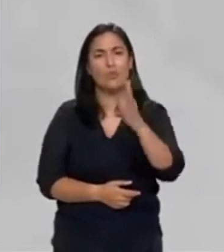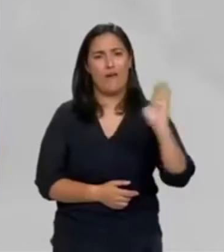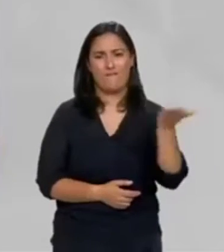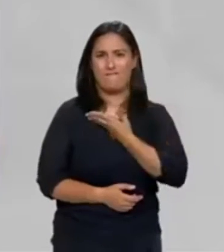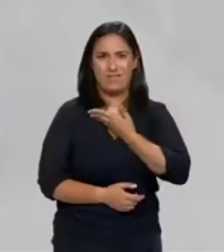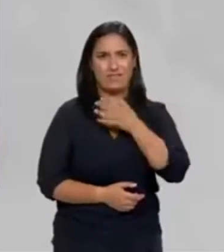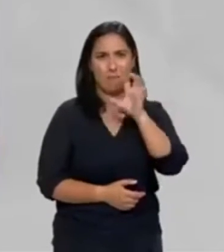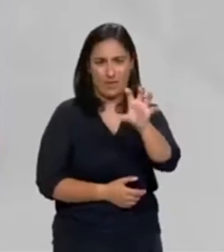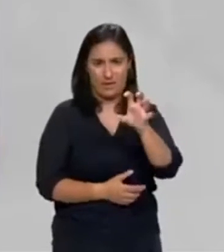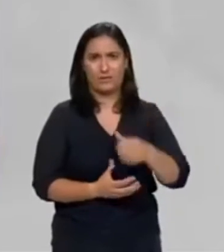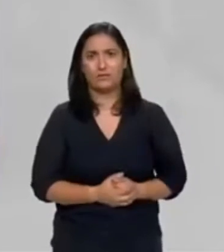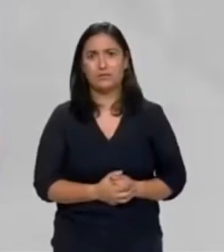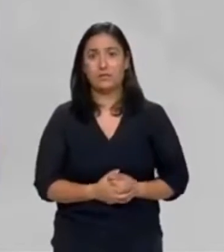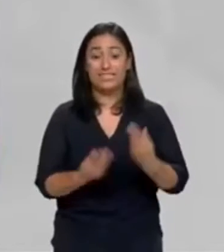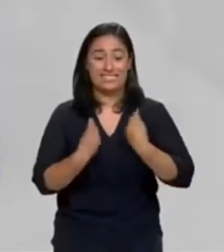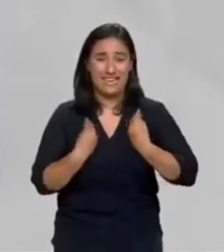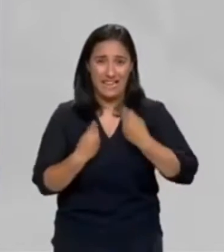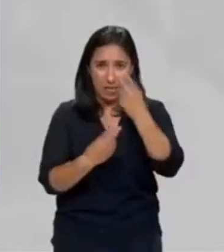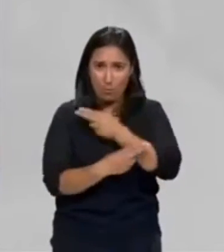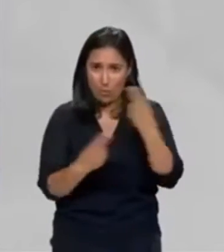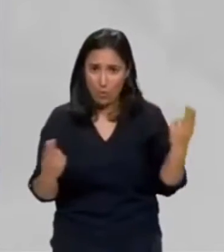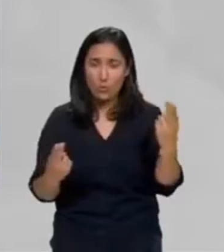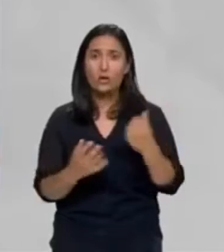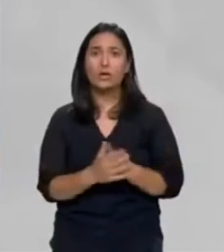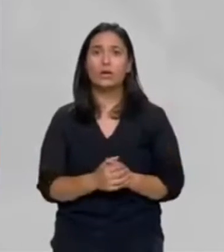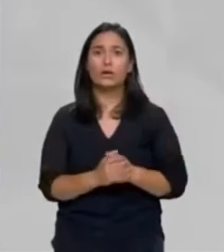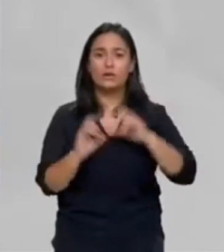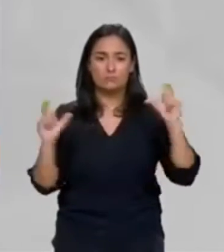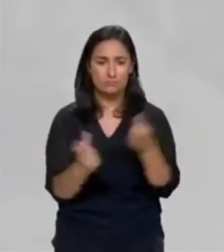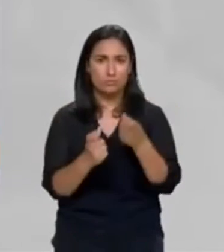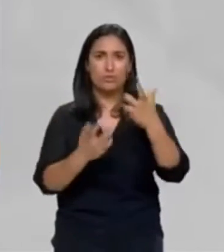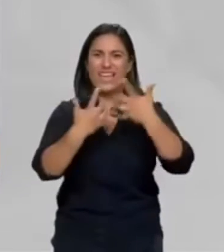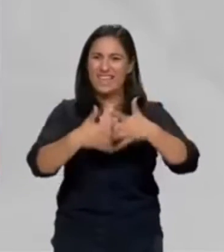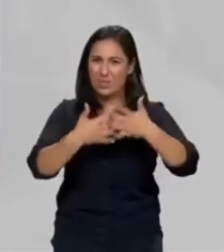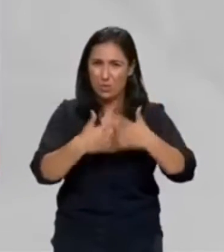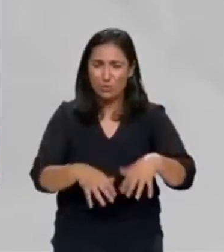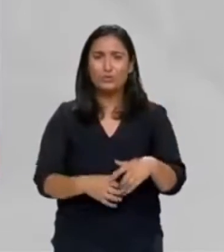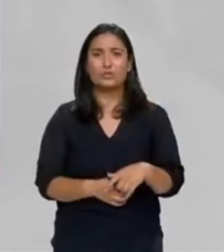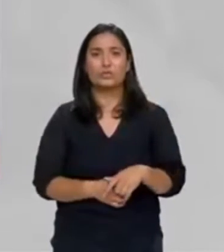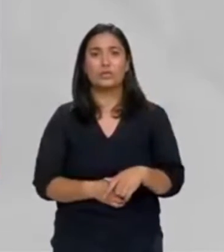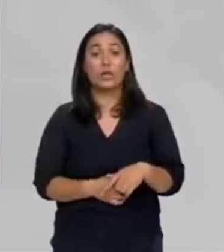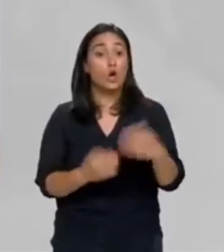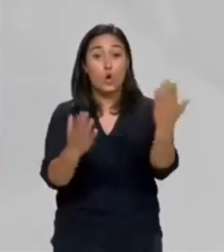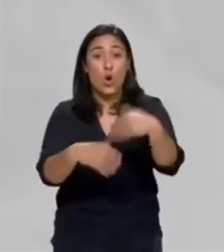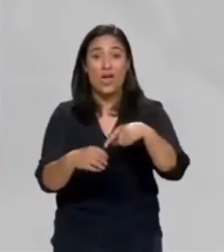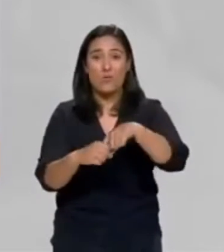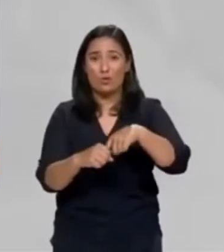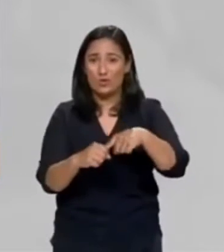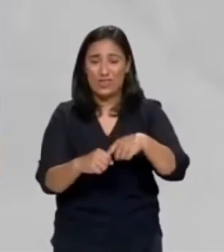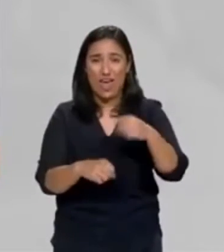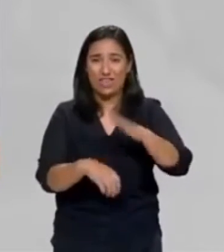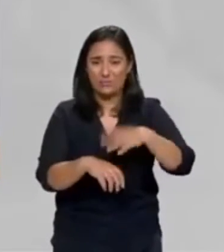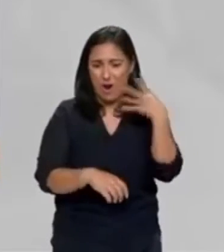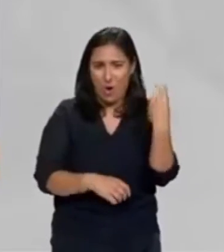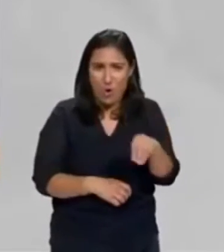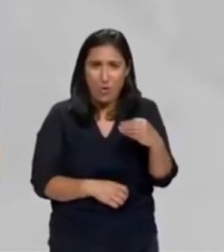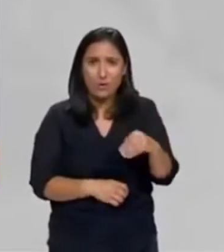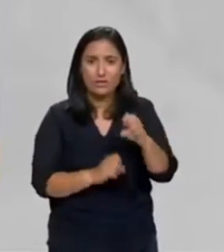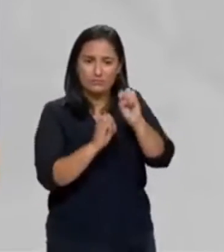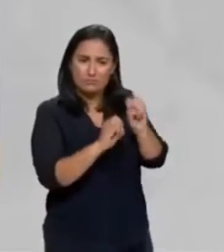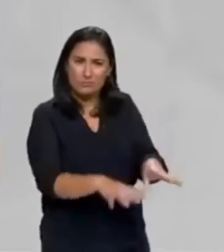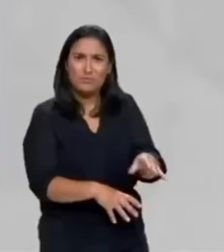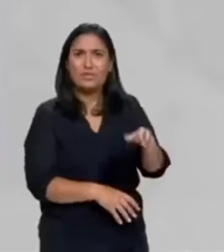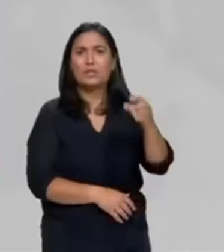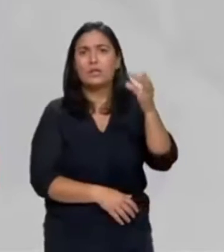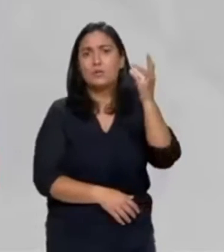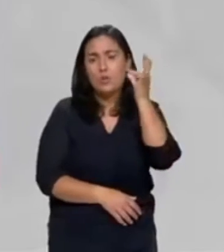país. A sanidade pública, o desmantelamento da nosa industria, a falta de oportunidades a nosa xente moza, o desprezo as mulleres.